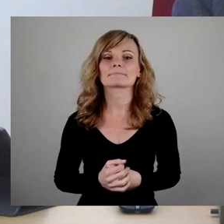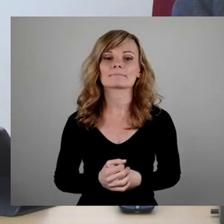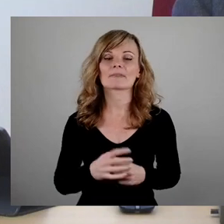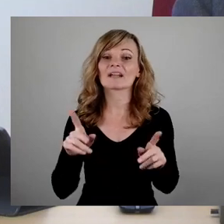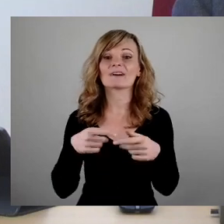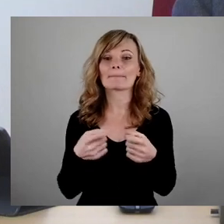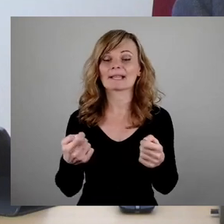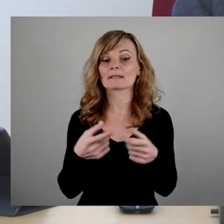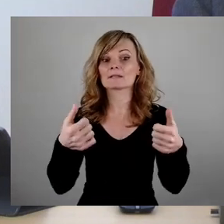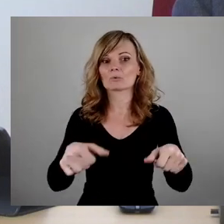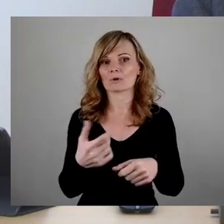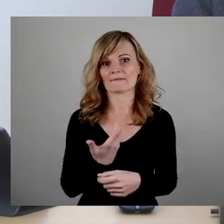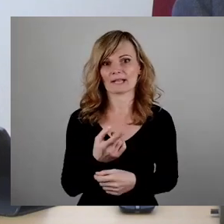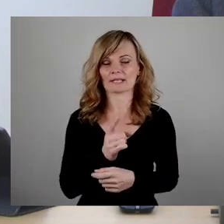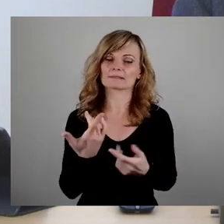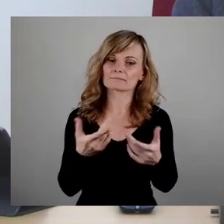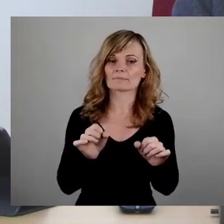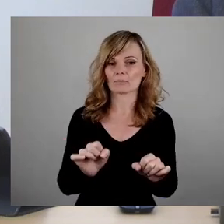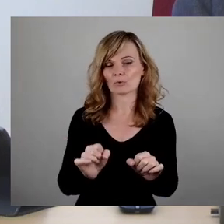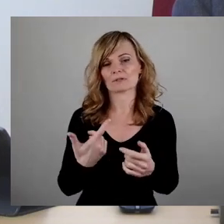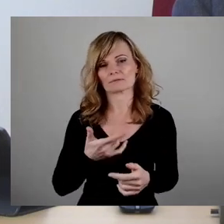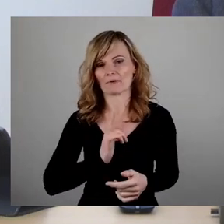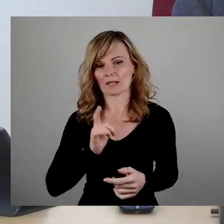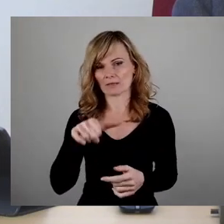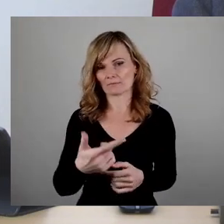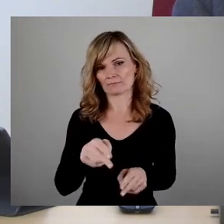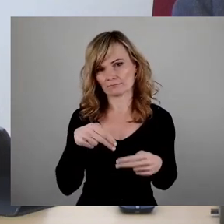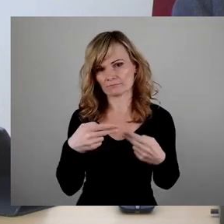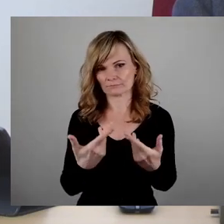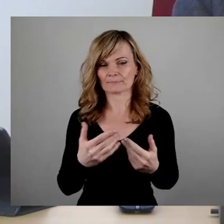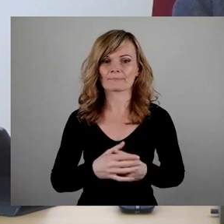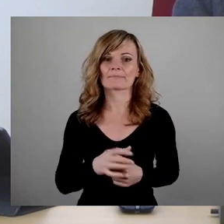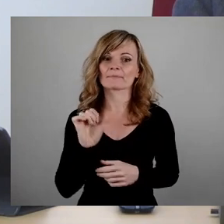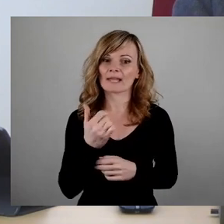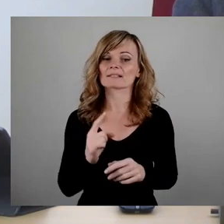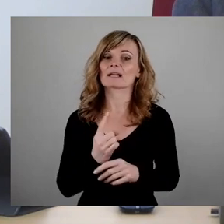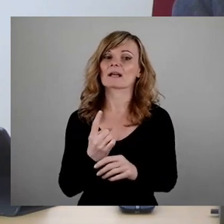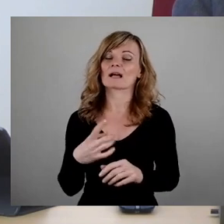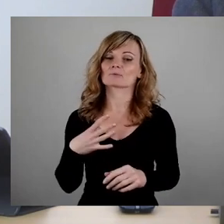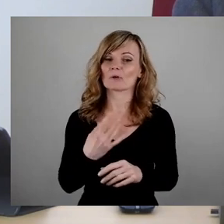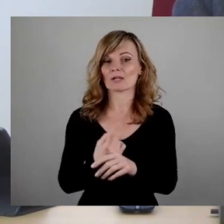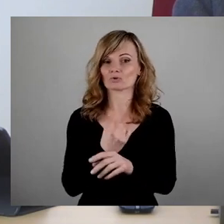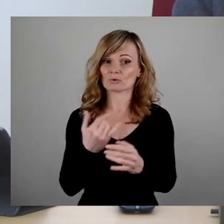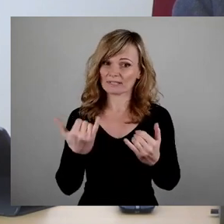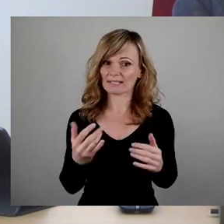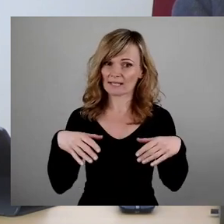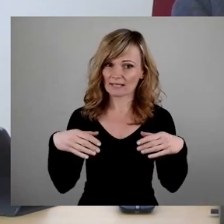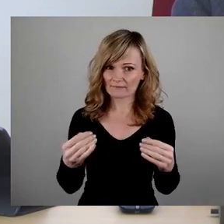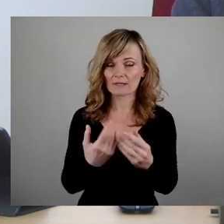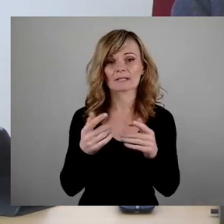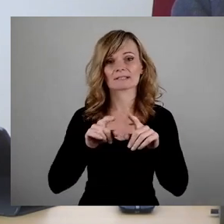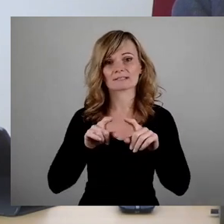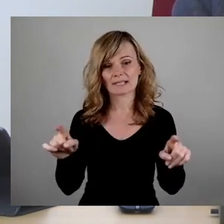Dann steigen wir mal ein in die 8. Aktuelle Stunde zum Thema Entfernte